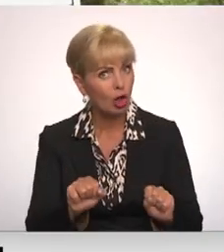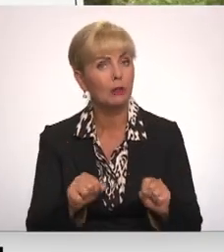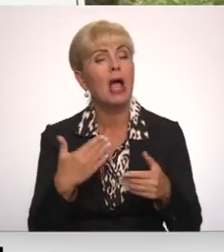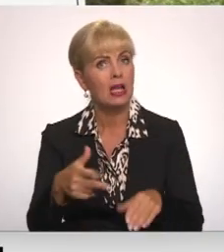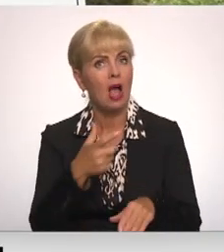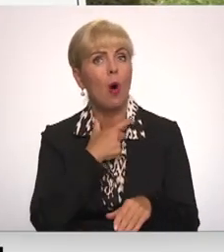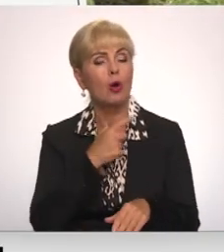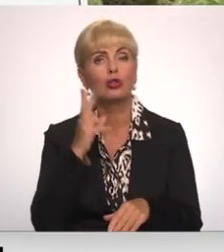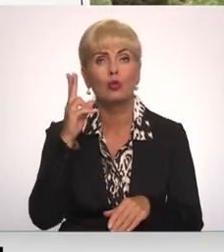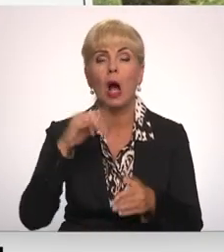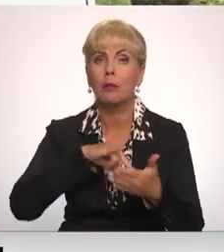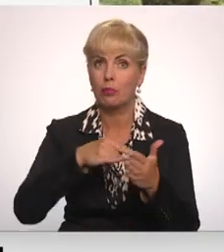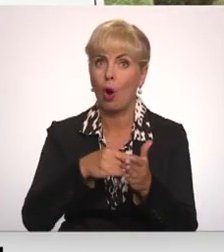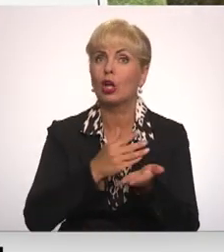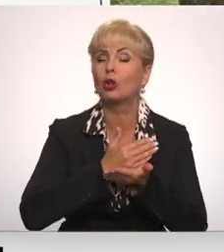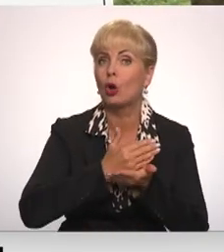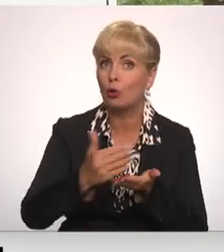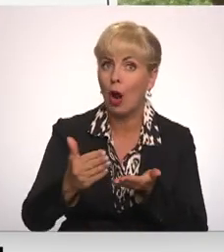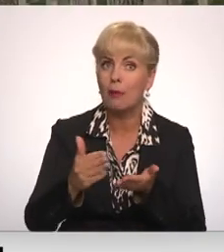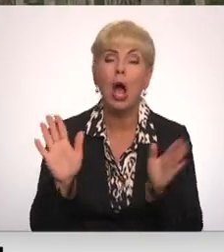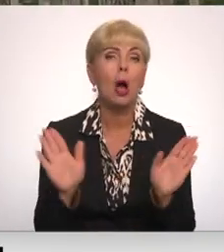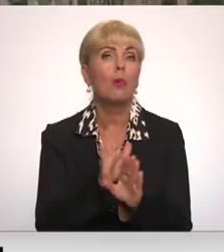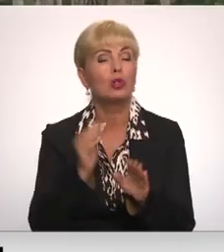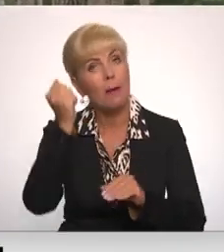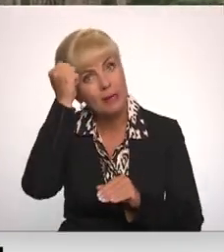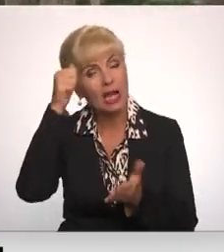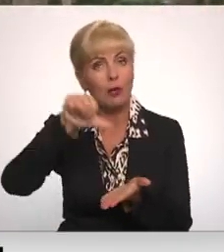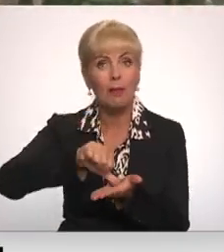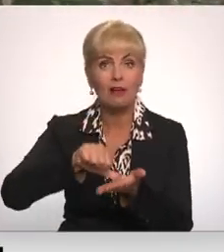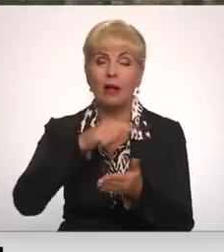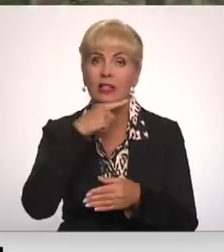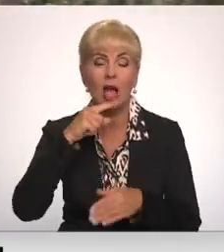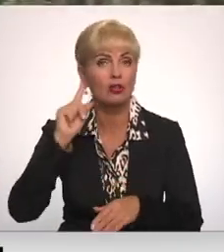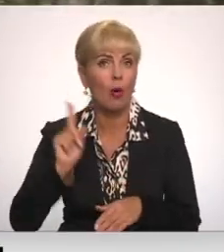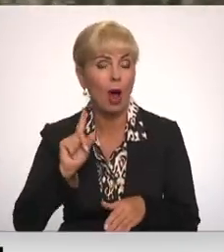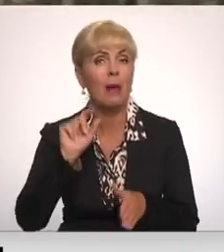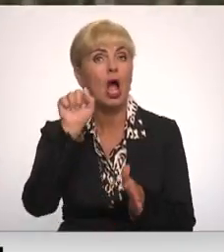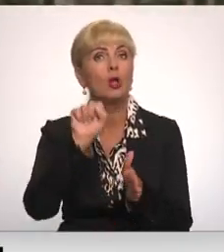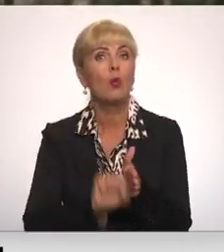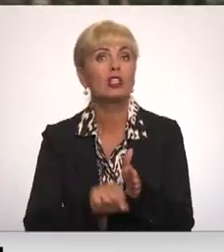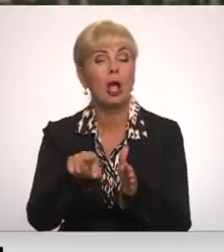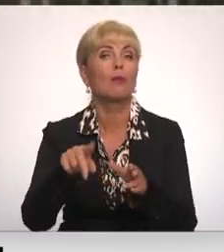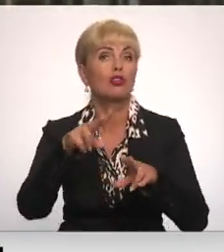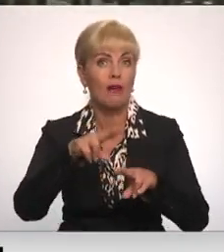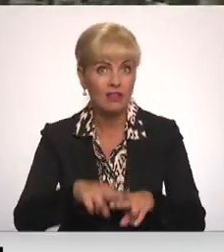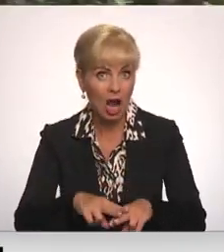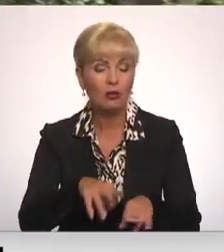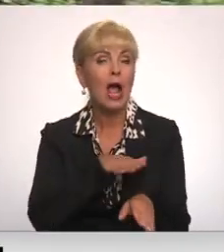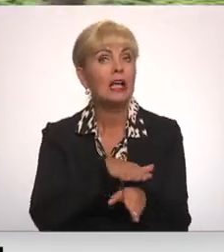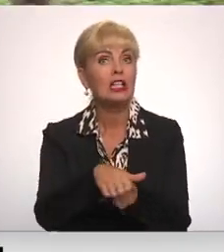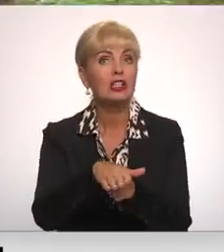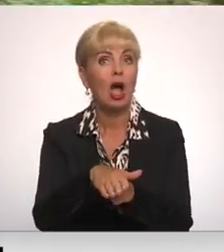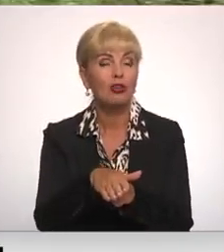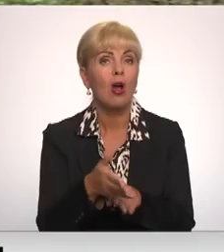augustā sola projektu turpinājumu – muzikālu piemiņas performants cēsu ebrei noslapkovošanas vietā. Tās īstenošanai